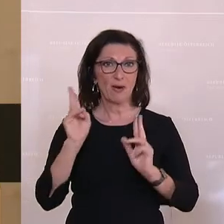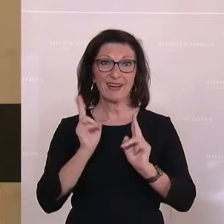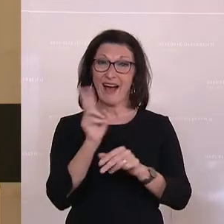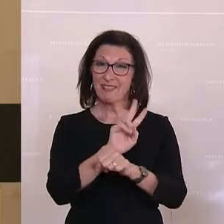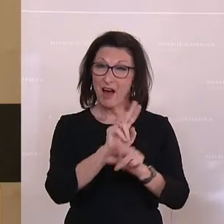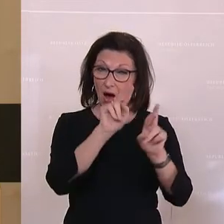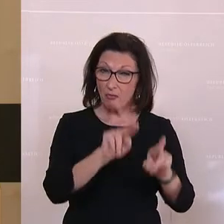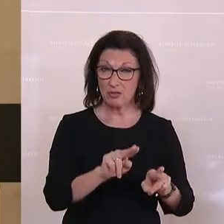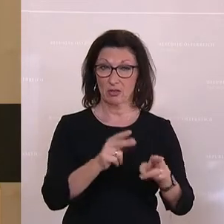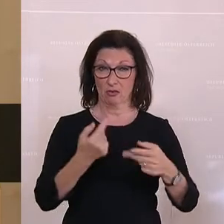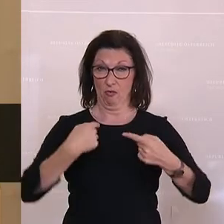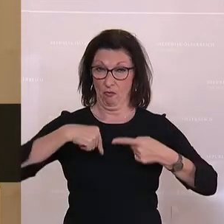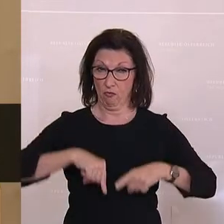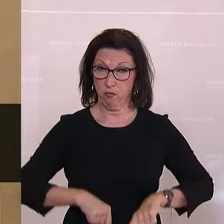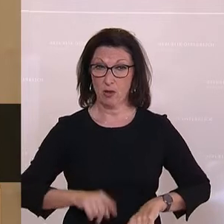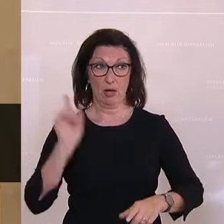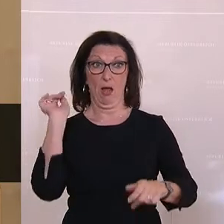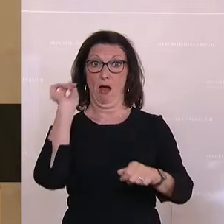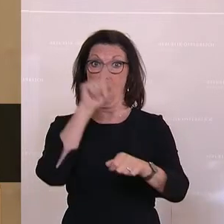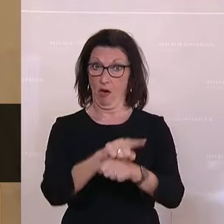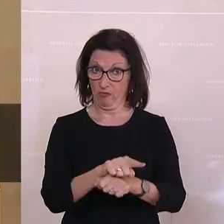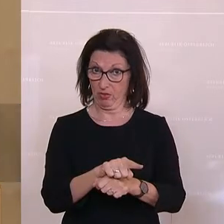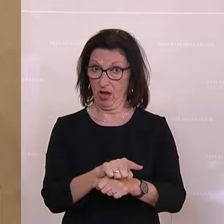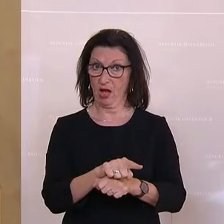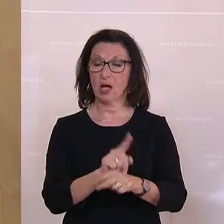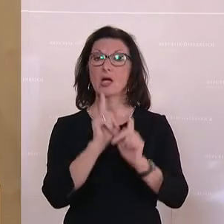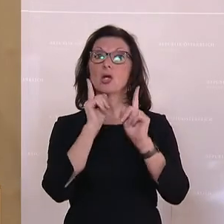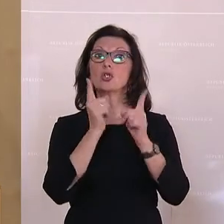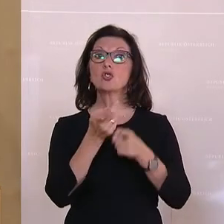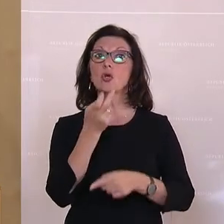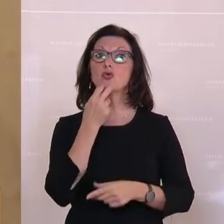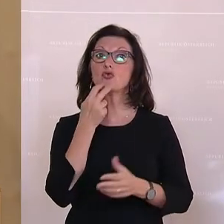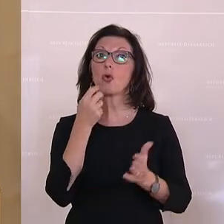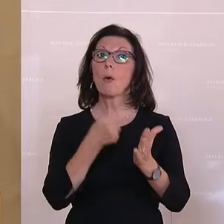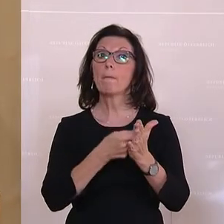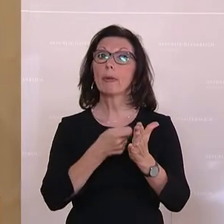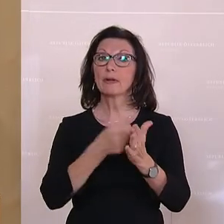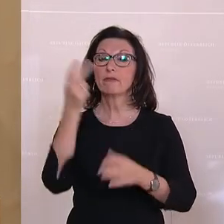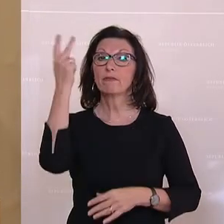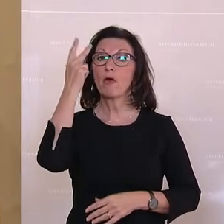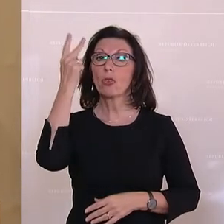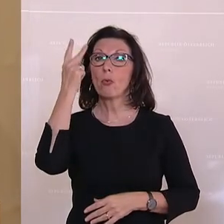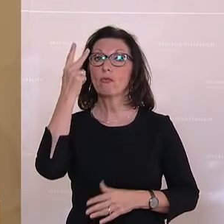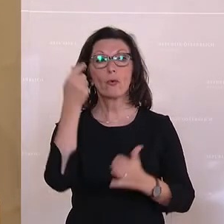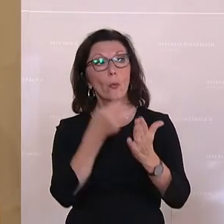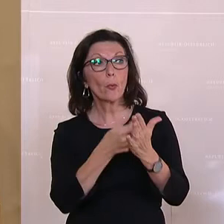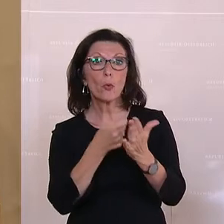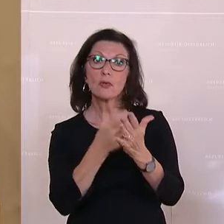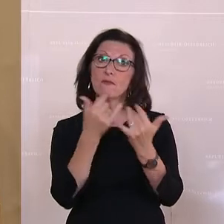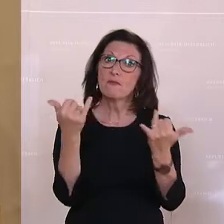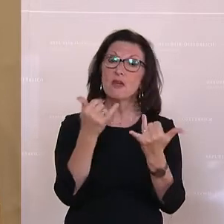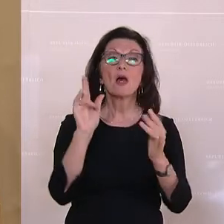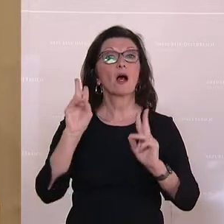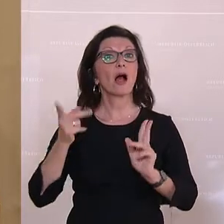und dem Vorstand die Anweisung erteilen, einen vernünftigen Strompreis, wie er kostenmäßig entsteht, zu